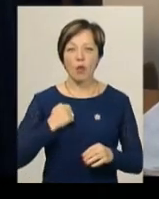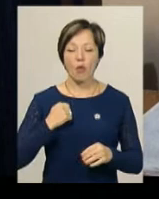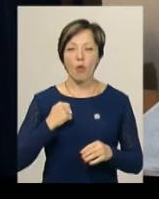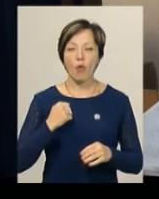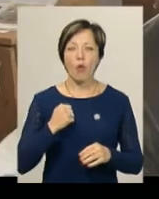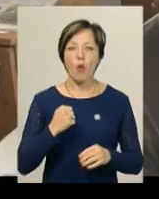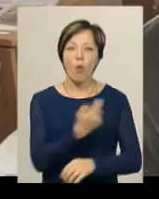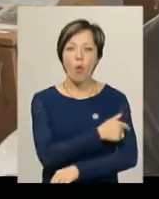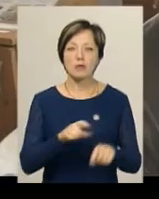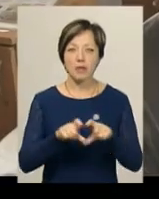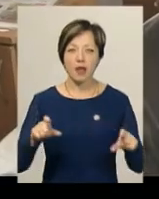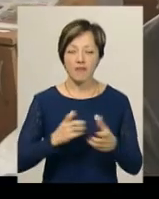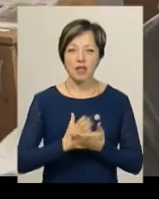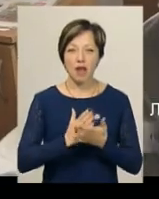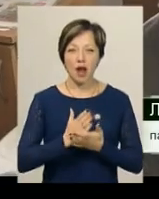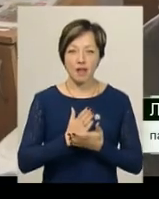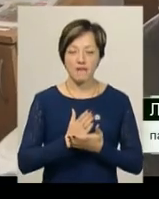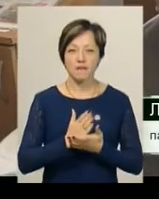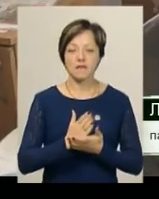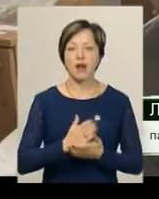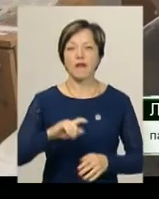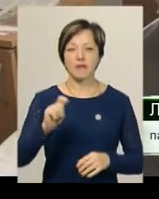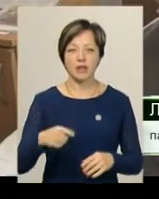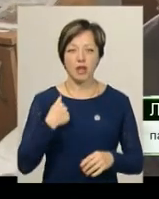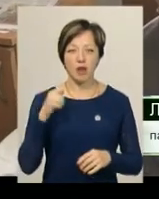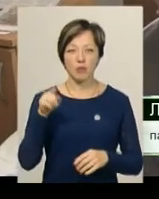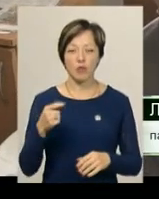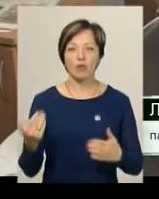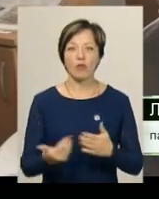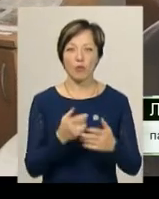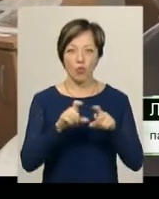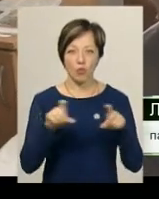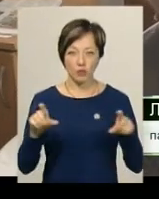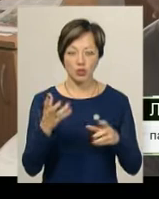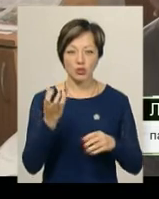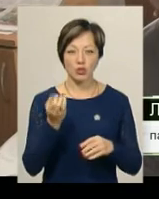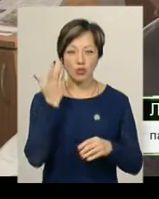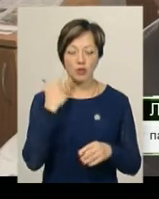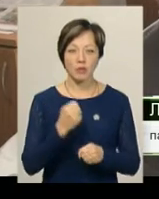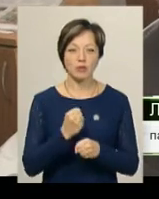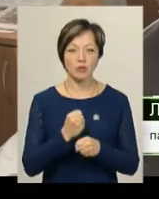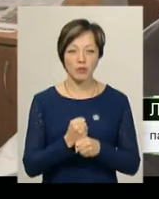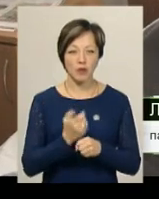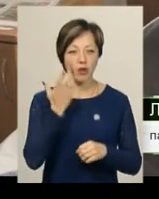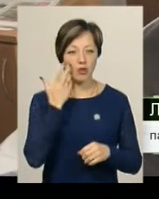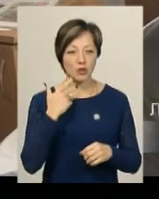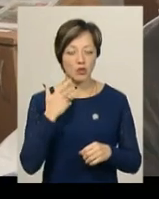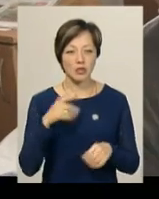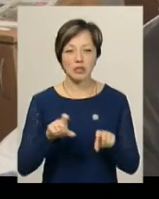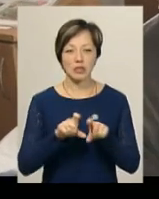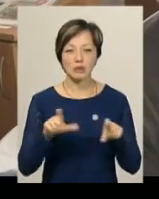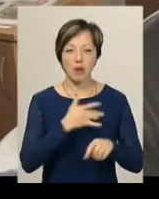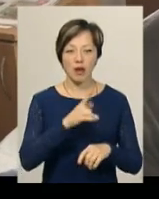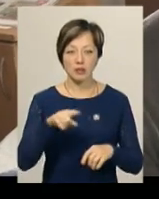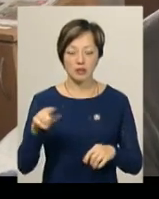ветеранів війни. Я і була в тому корпусі, в новому, на початку, коли ще той працював, диспансер